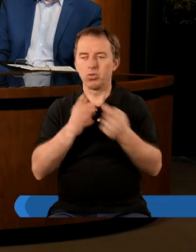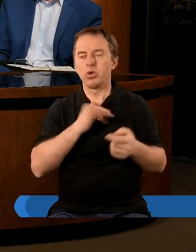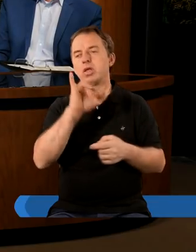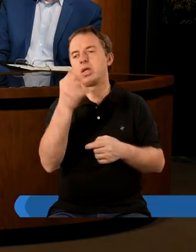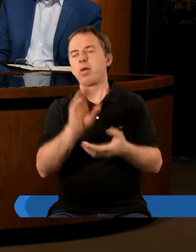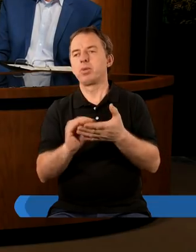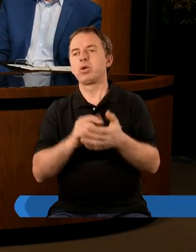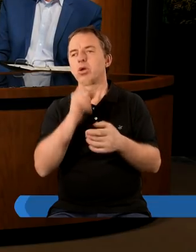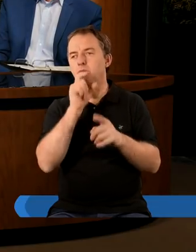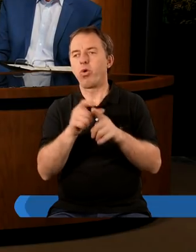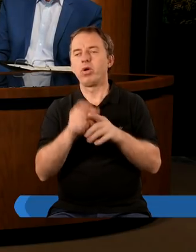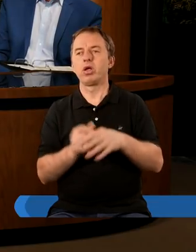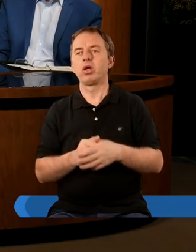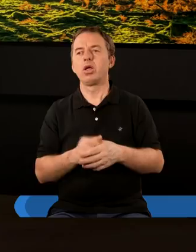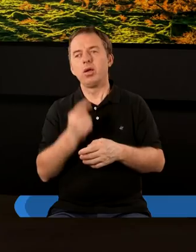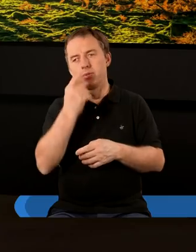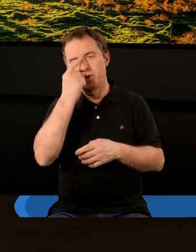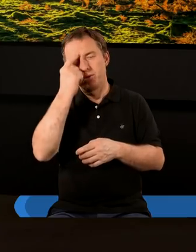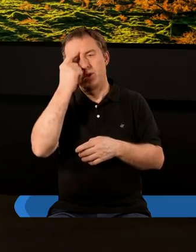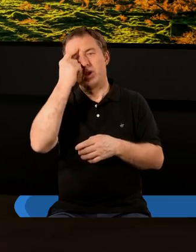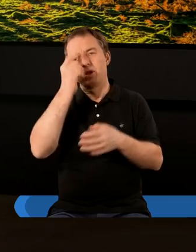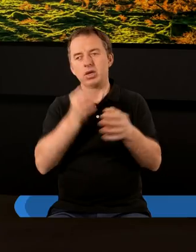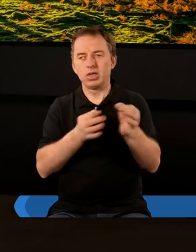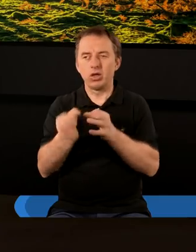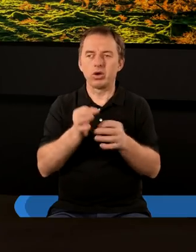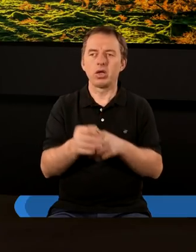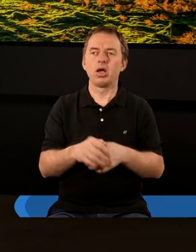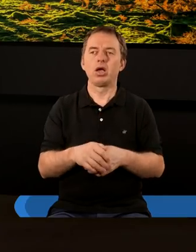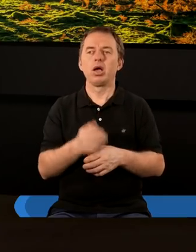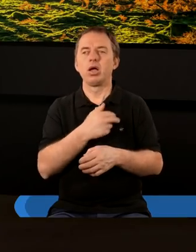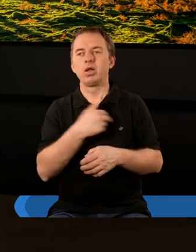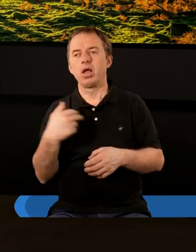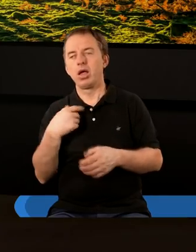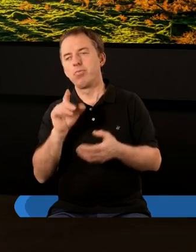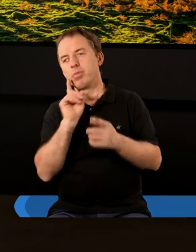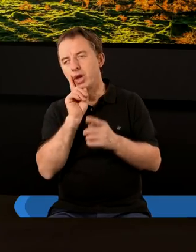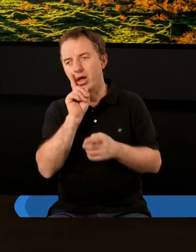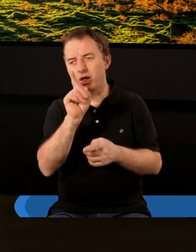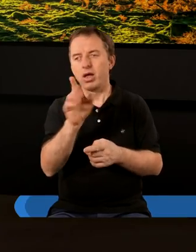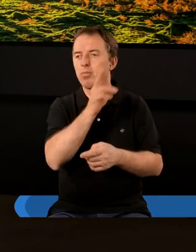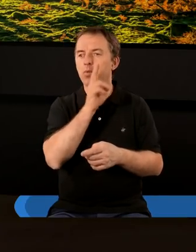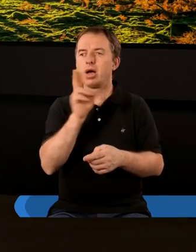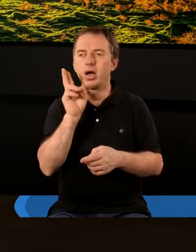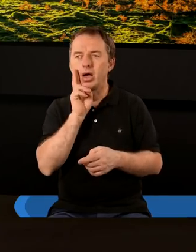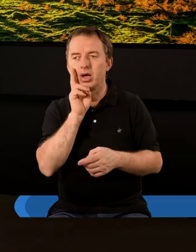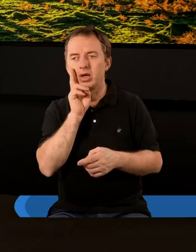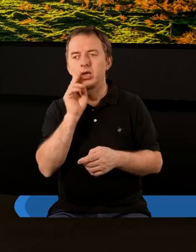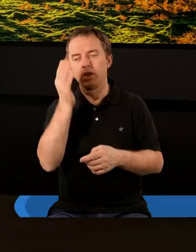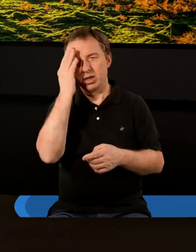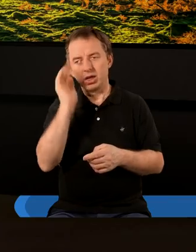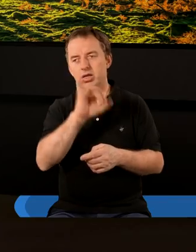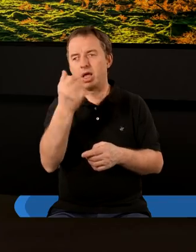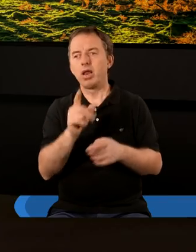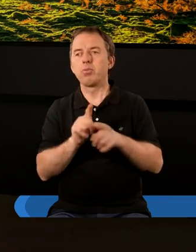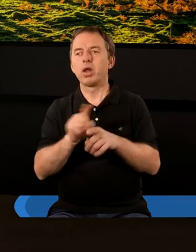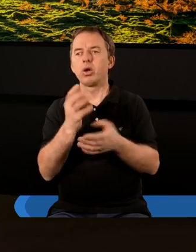apostoł Jan pisząc te słowa bo przypomina mi się historia gdy raz to wprawdzie jego matka ale za namową